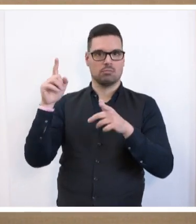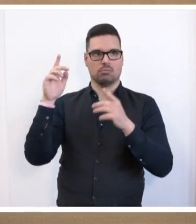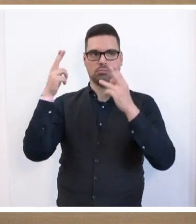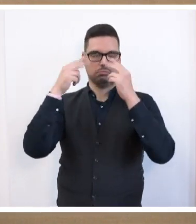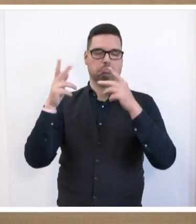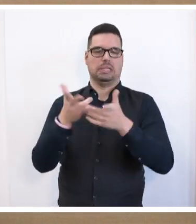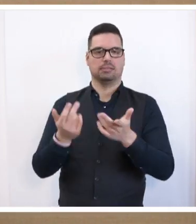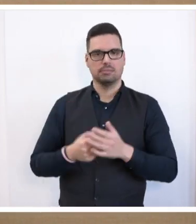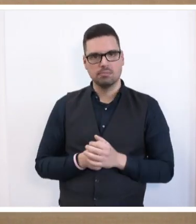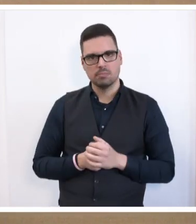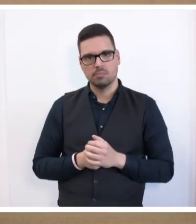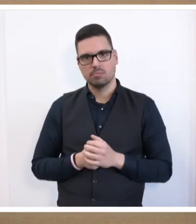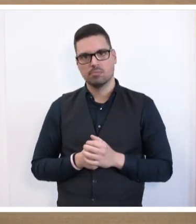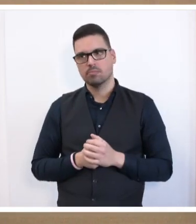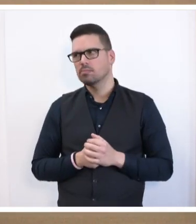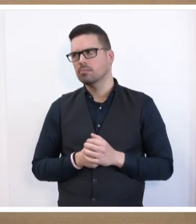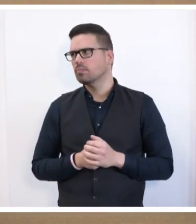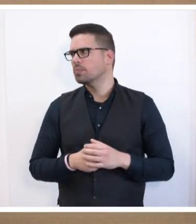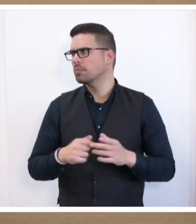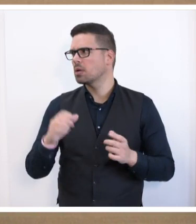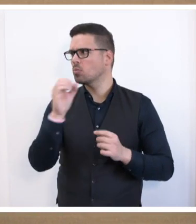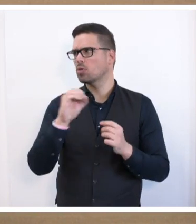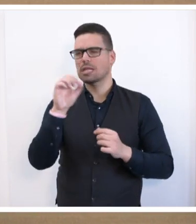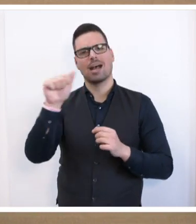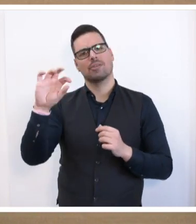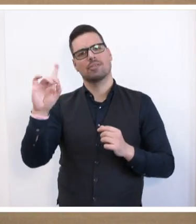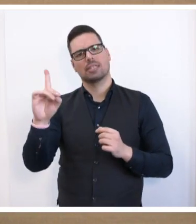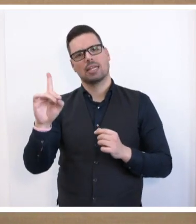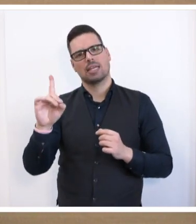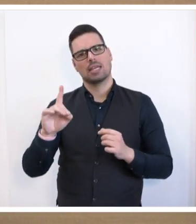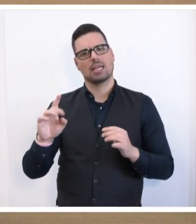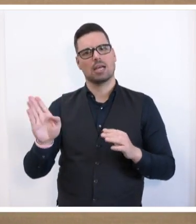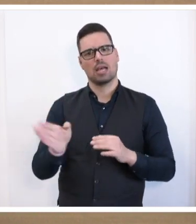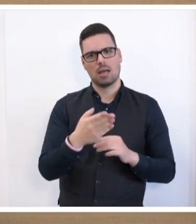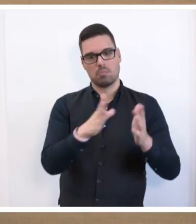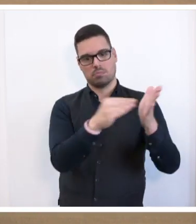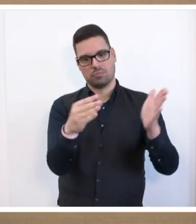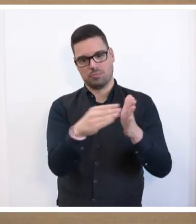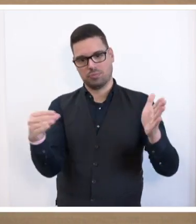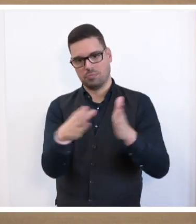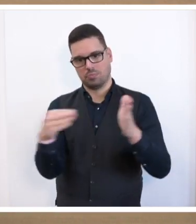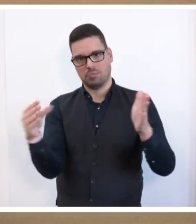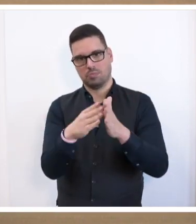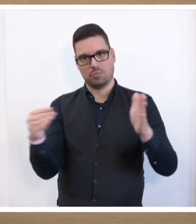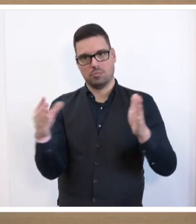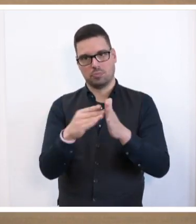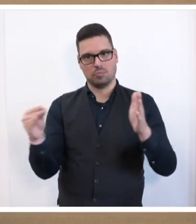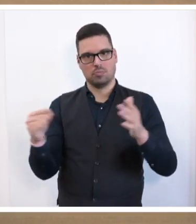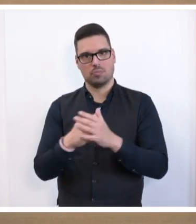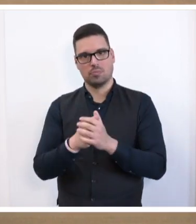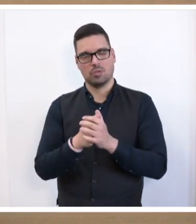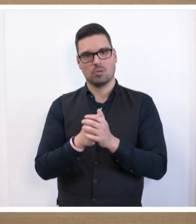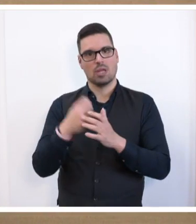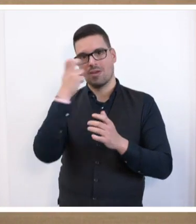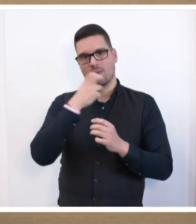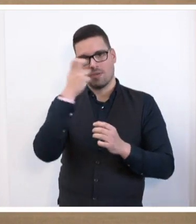aufzuplustern. Schreiben beim Original der AfD weitgehend ab oder mit Monty Pythons analog das Leben des Prime zu reden, Sie